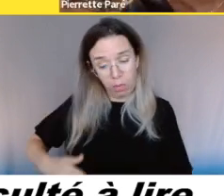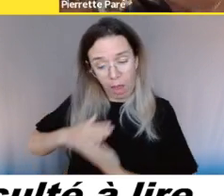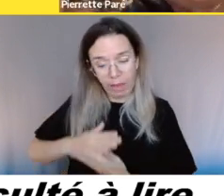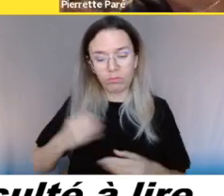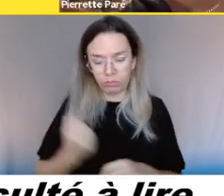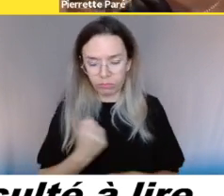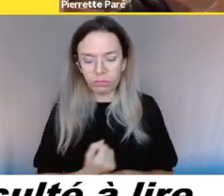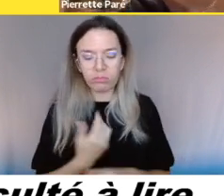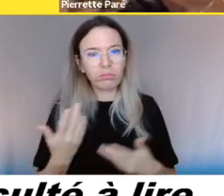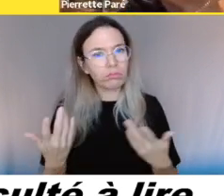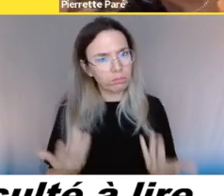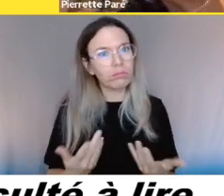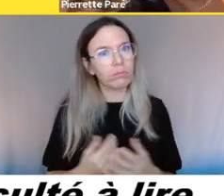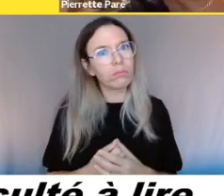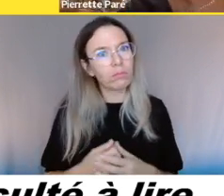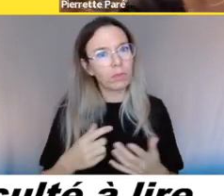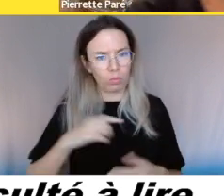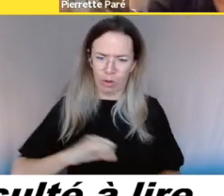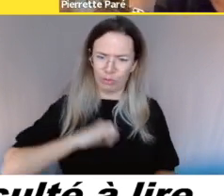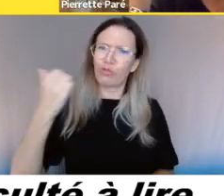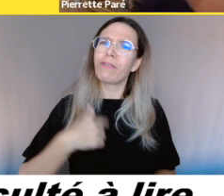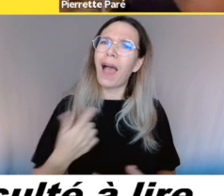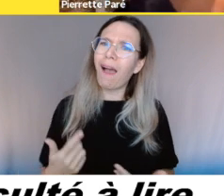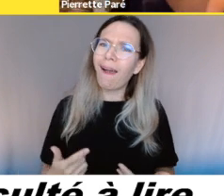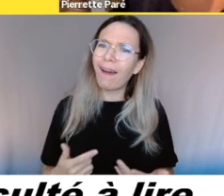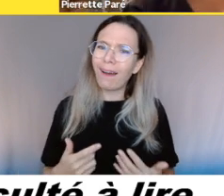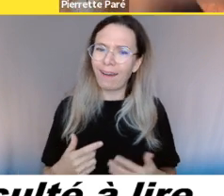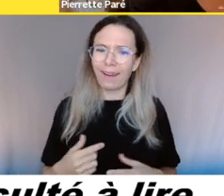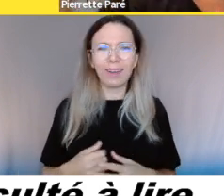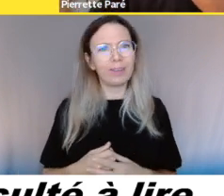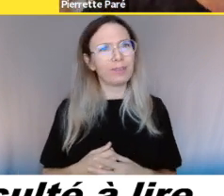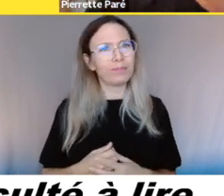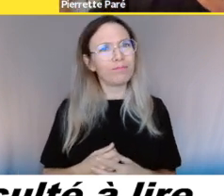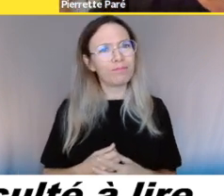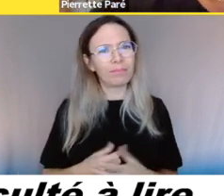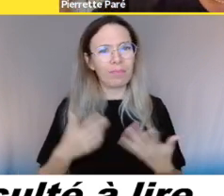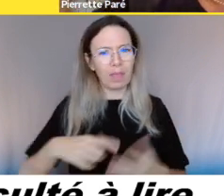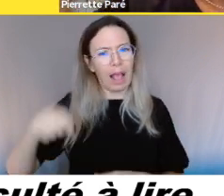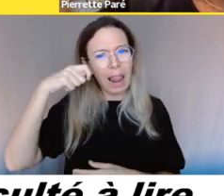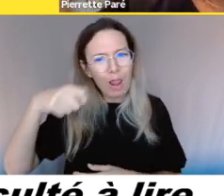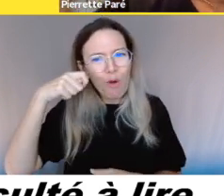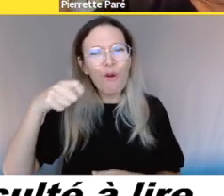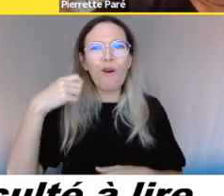Moi, ce que je fais quand je vais dans le magasin, de toute façon, mon conjoint est toujours avec moi,